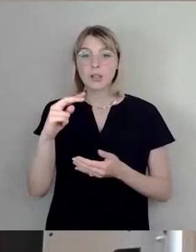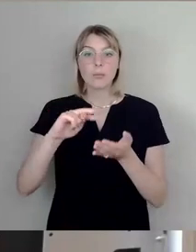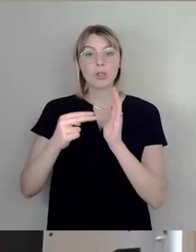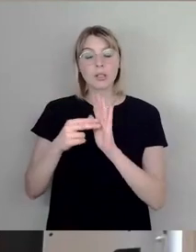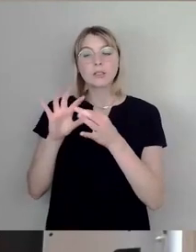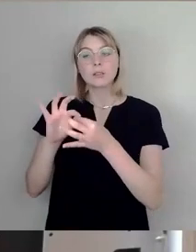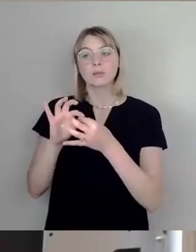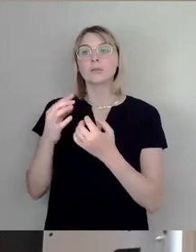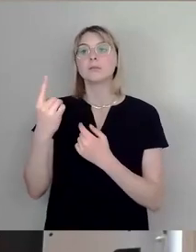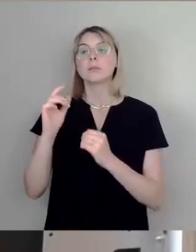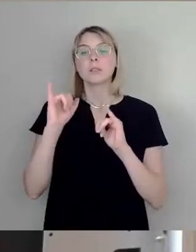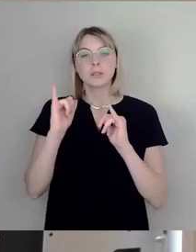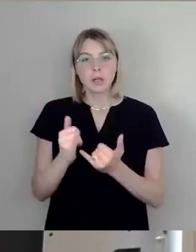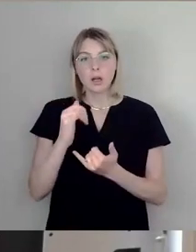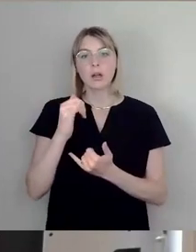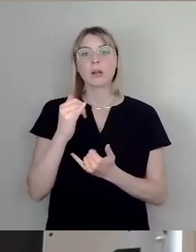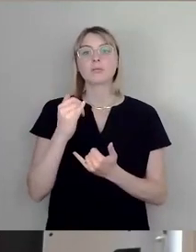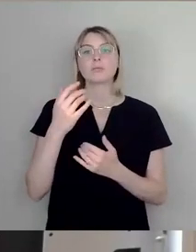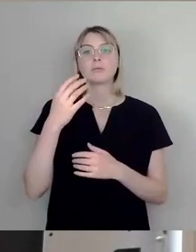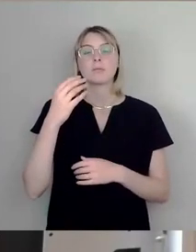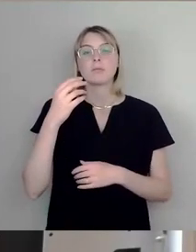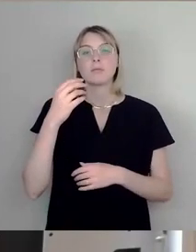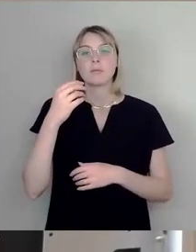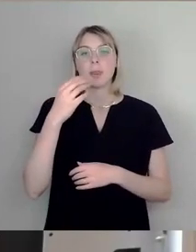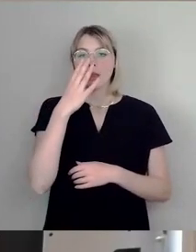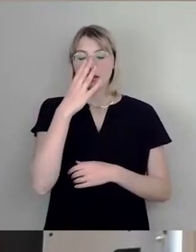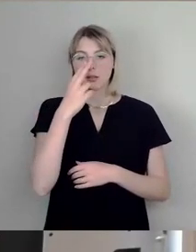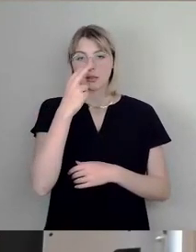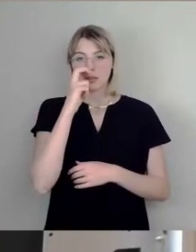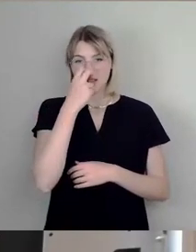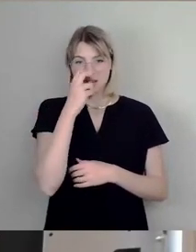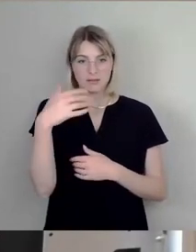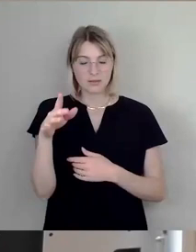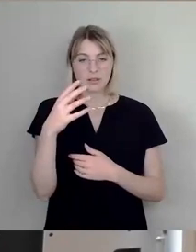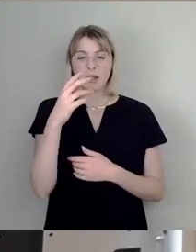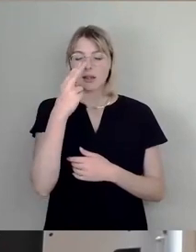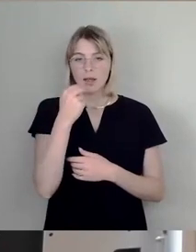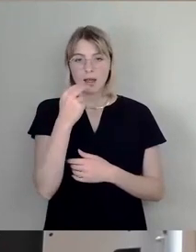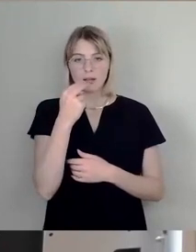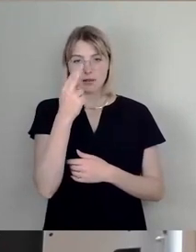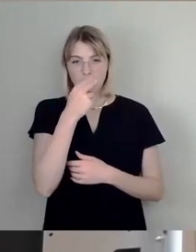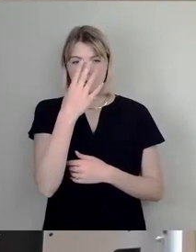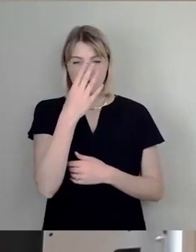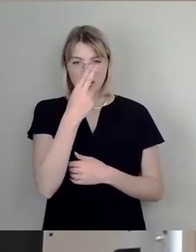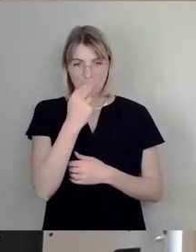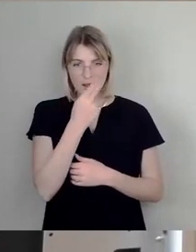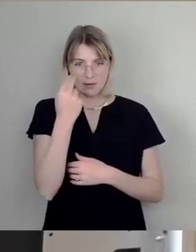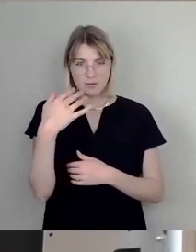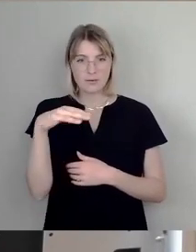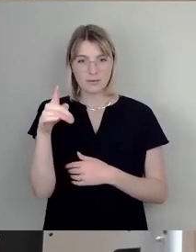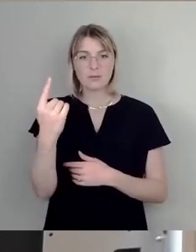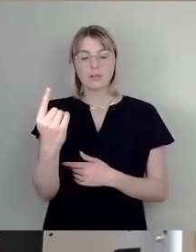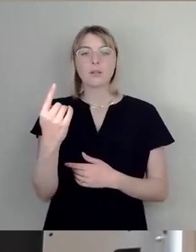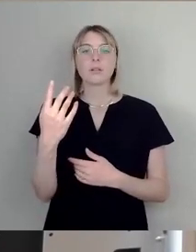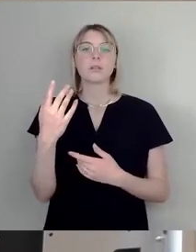Aber sie hat in ihrem künstlerischen Werk, und das ist das Entscheidende, sehr frühzeitig das Grauen des Nationalsozialismus, der